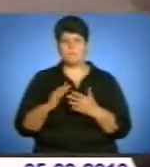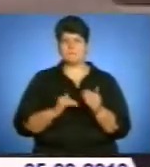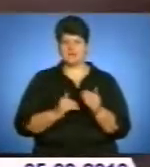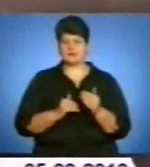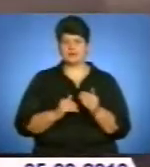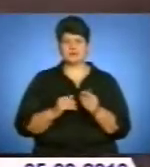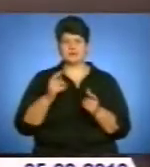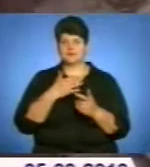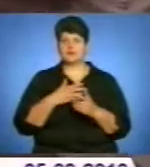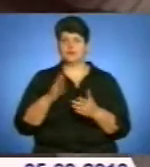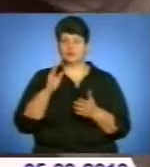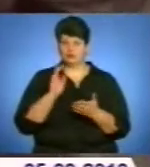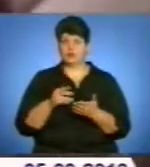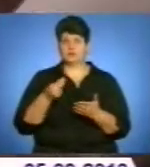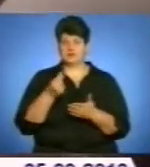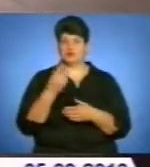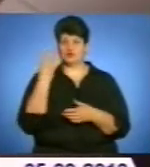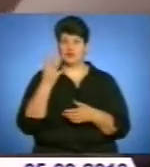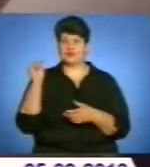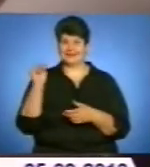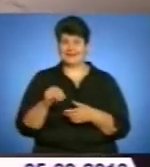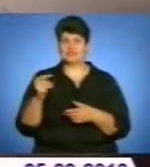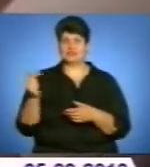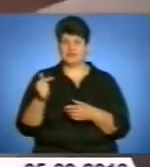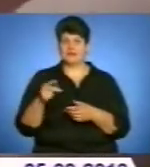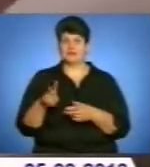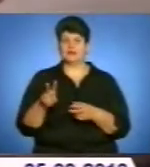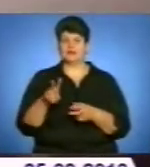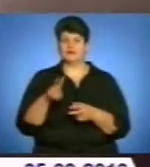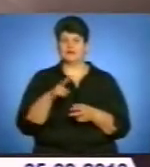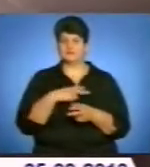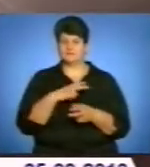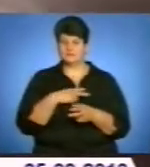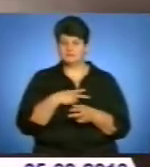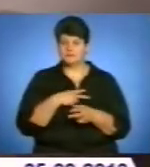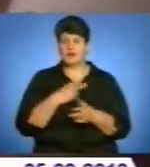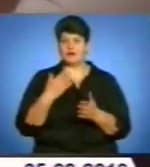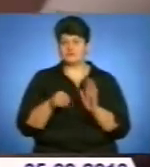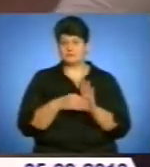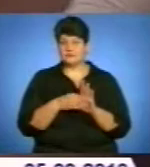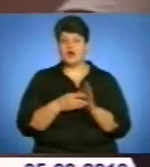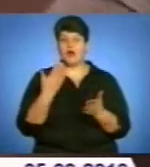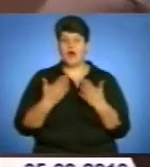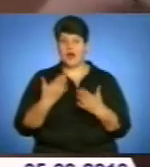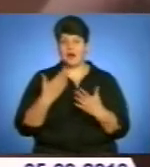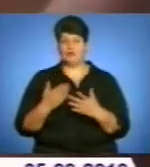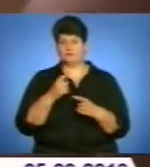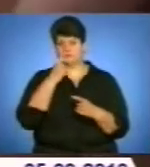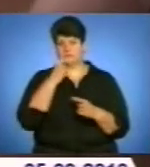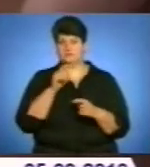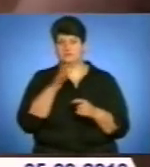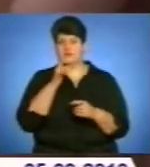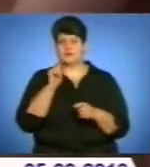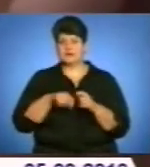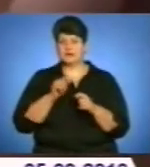перестає його ігнорувати і сплачує 4 тисячі гривень, винагороди за клопоти, або ж у найближчий час за результатами перевірки буде